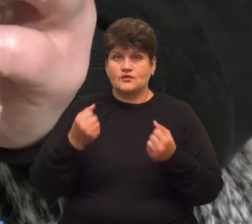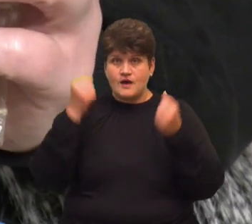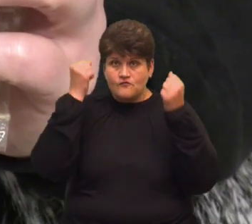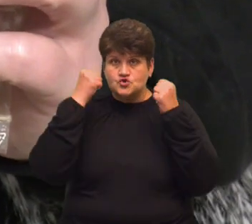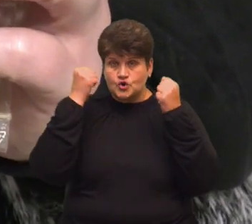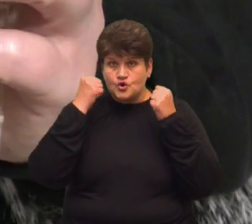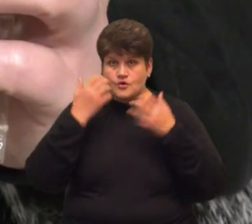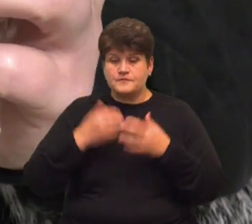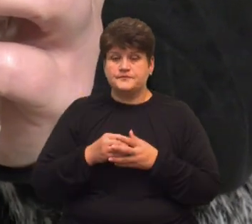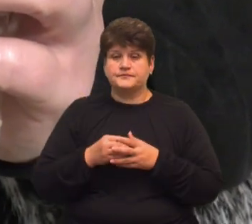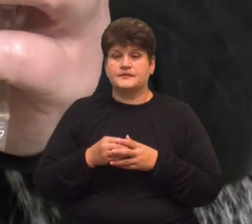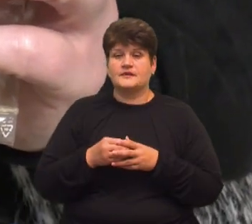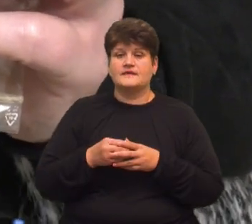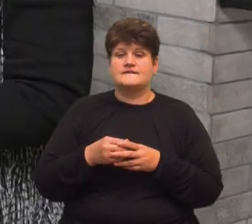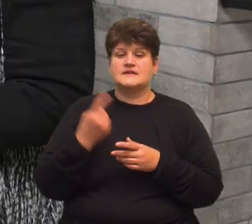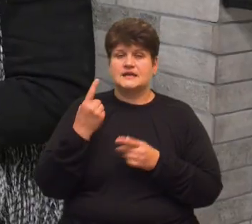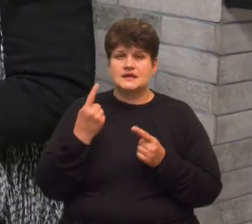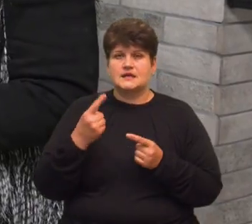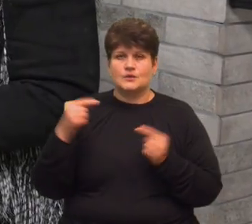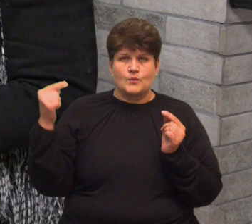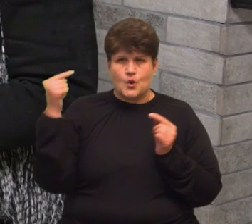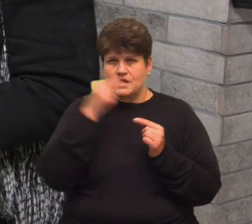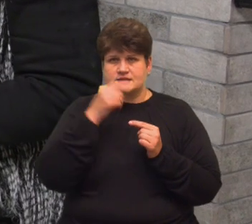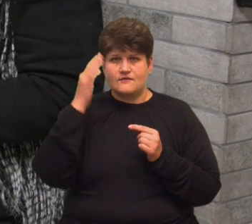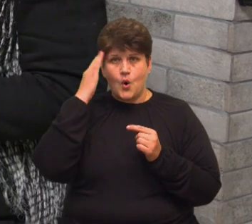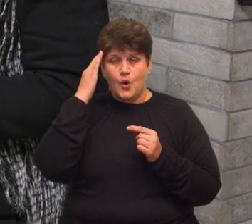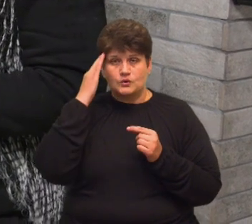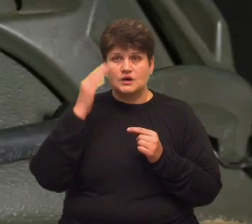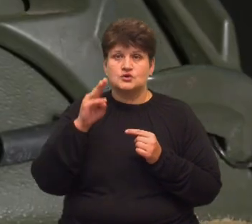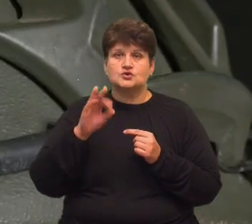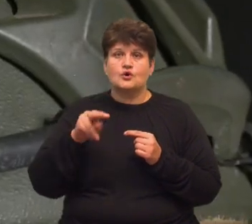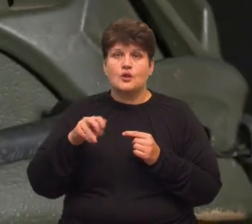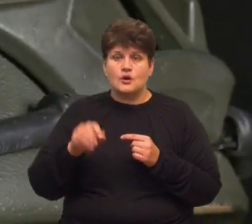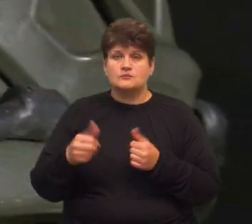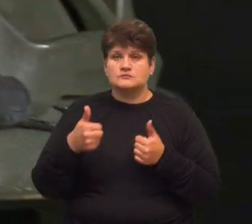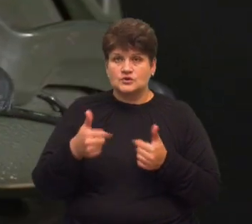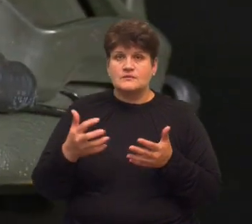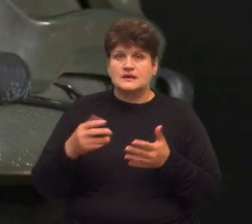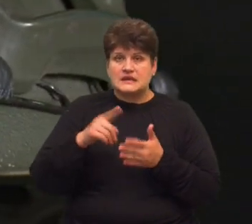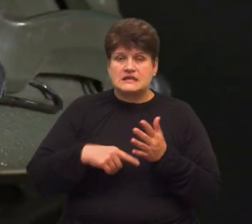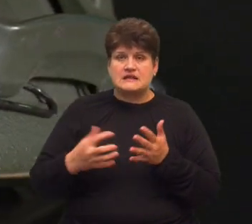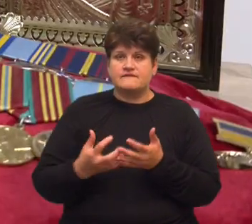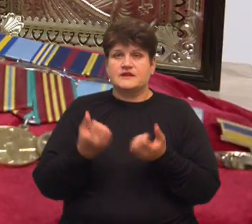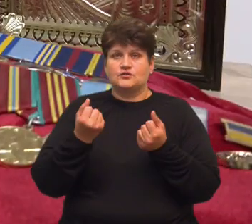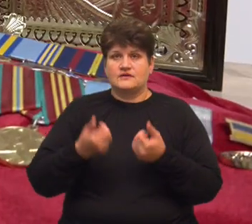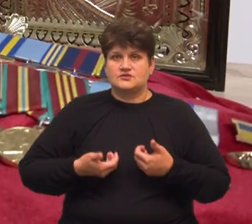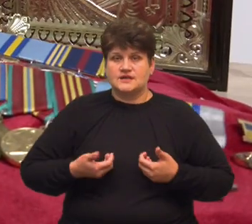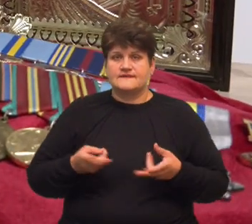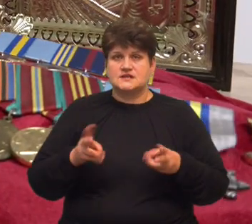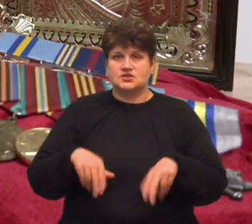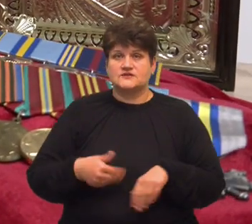Відського розміру великий усколок, прорізало голову, але шолом хороший, надійний, врятував йому життя. Він залишився живий.